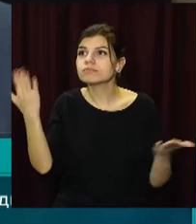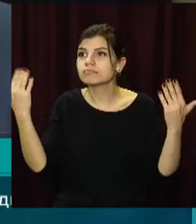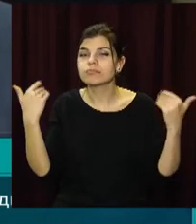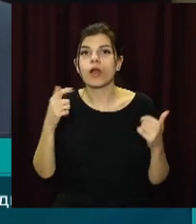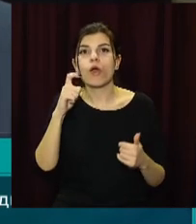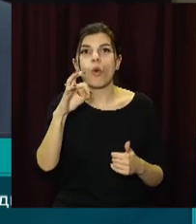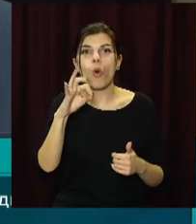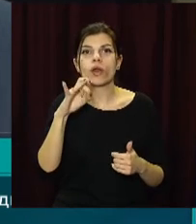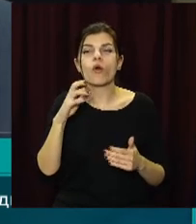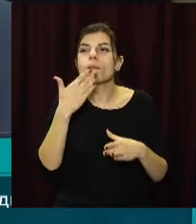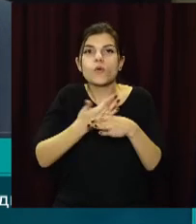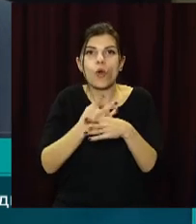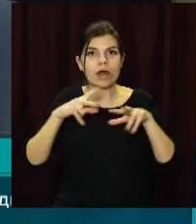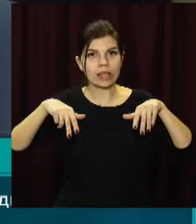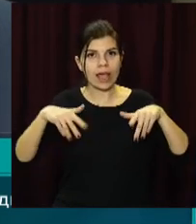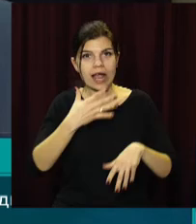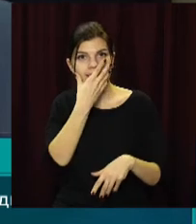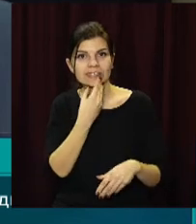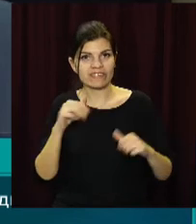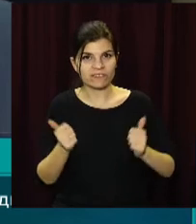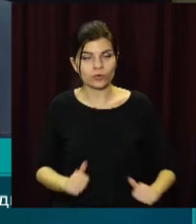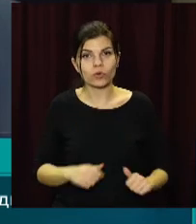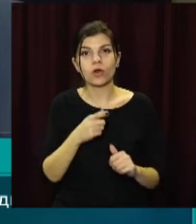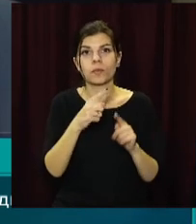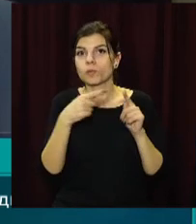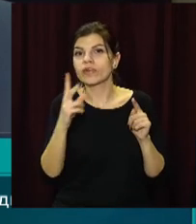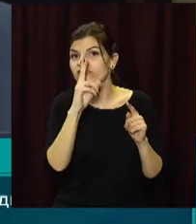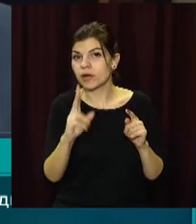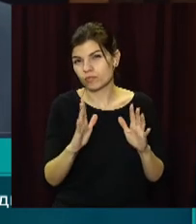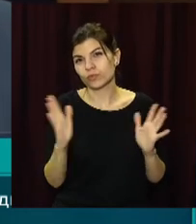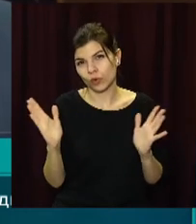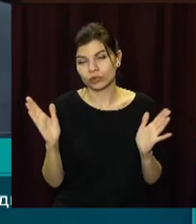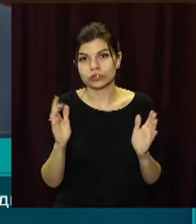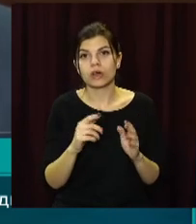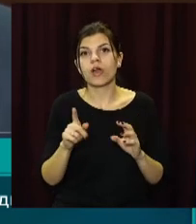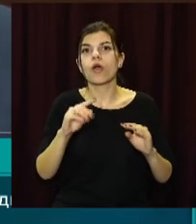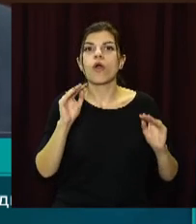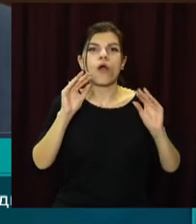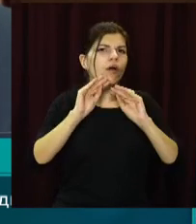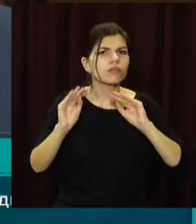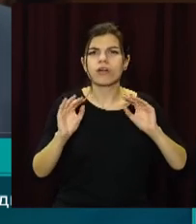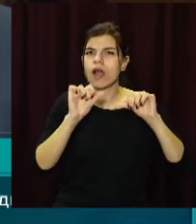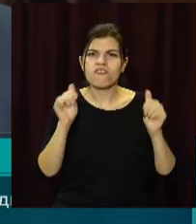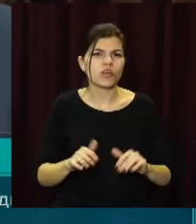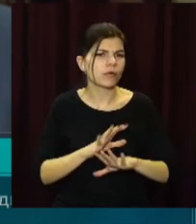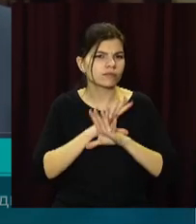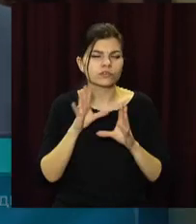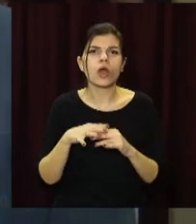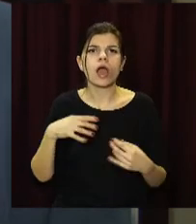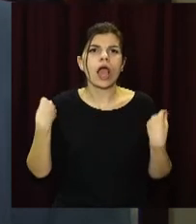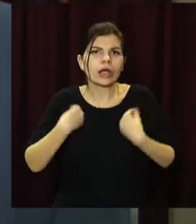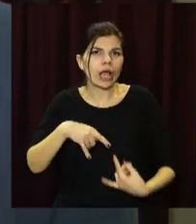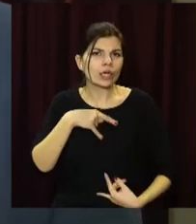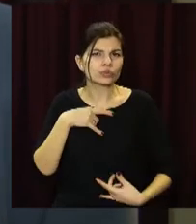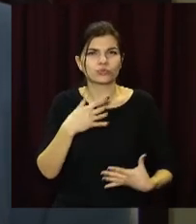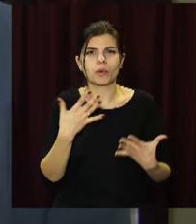найкращі спеціалісти, які з дівчатками працювали більше двох місяців. Плюс оформлення, костюми,